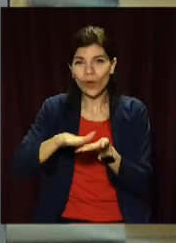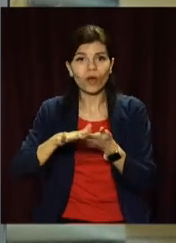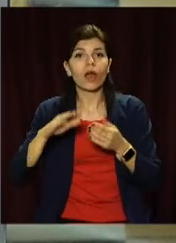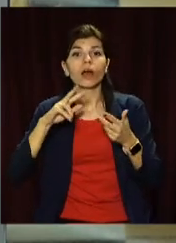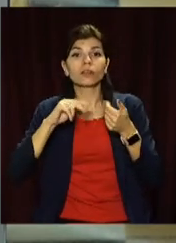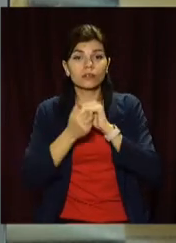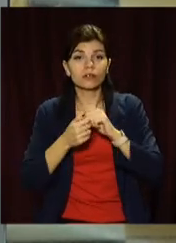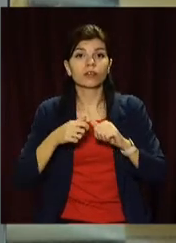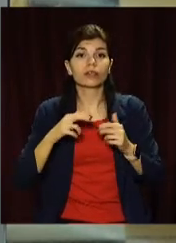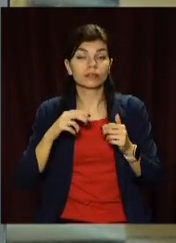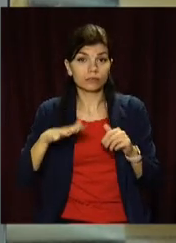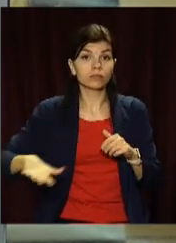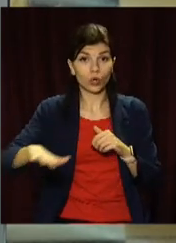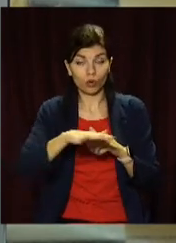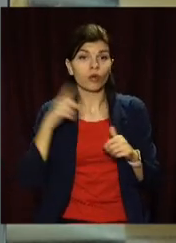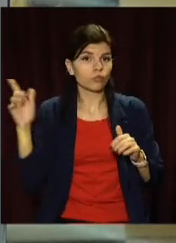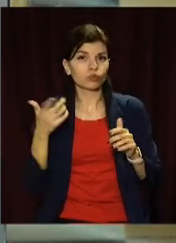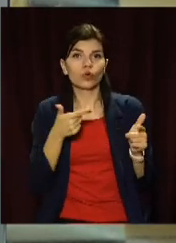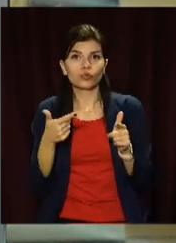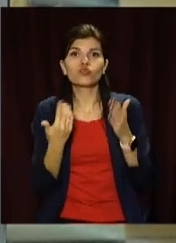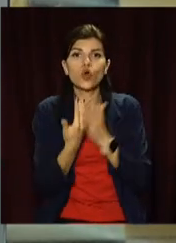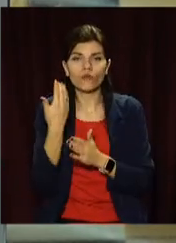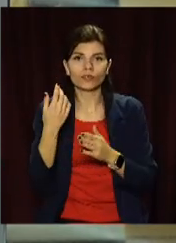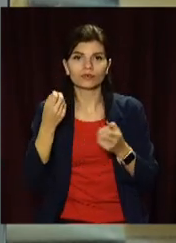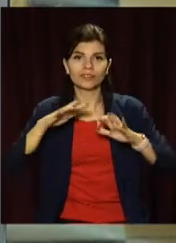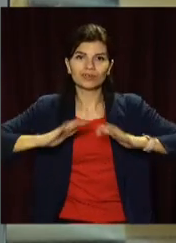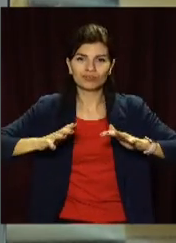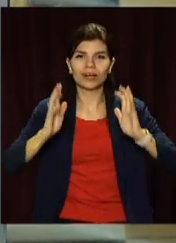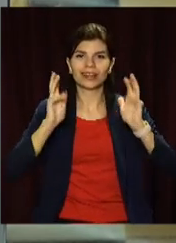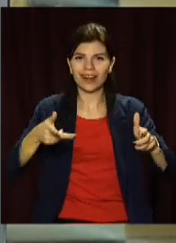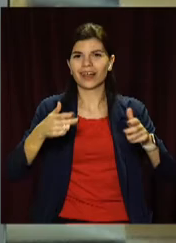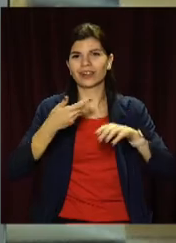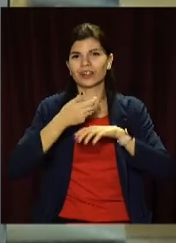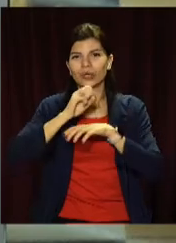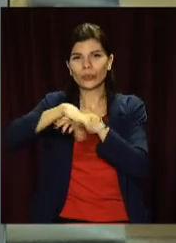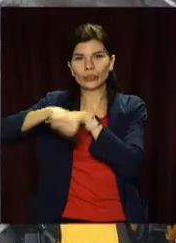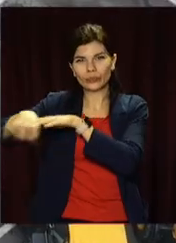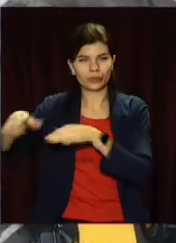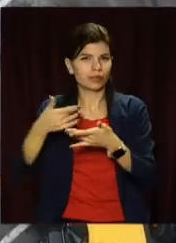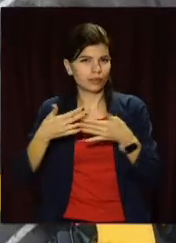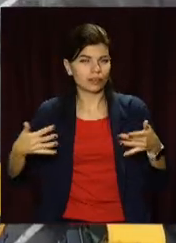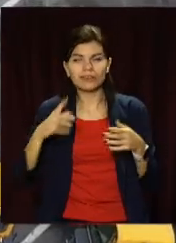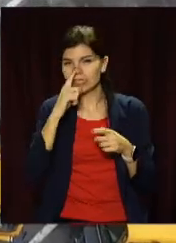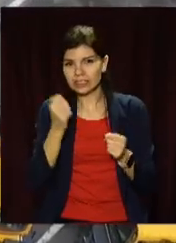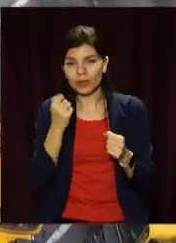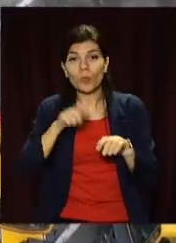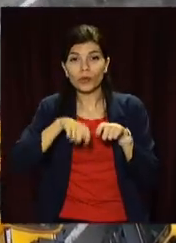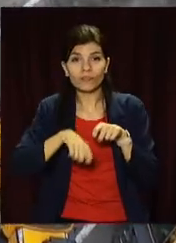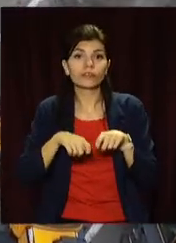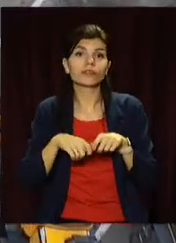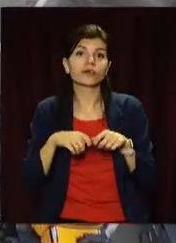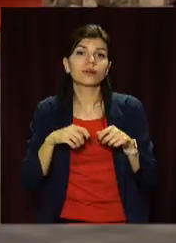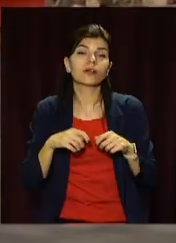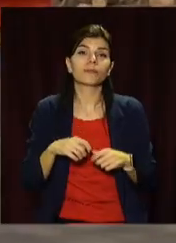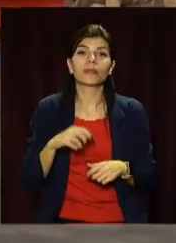'янського буде боротися нова снігоприбиральна техніка. Перевірку підприємства, яке розчищатиме автошляхи міста взимку, перевірив очільник